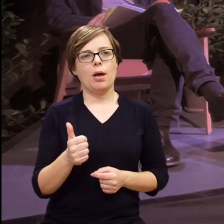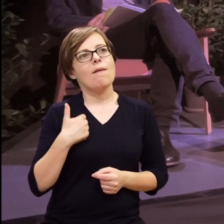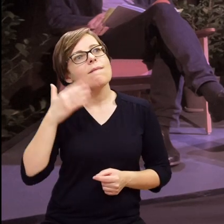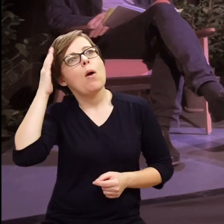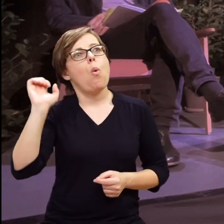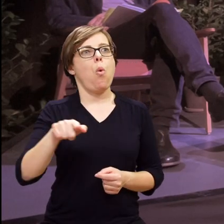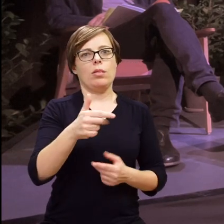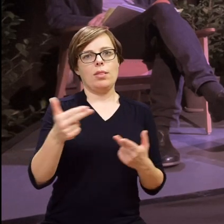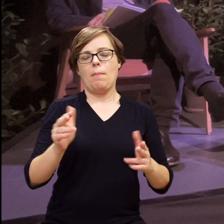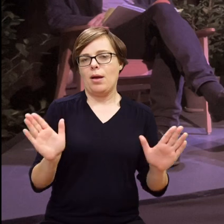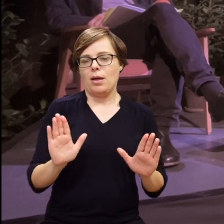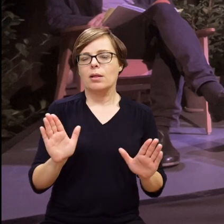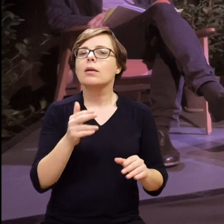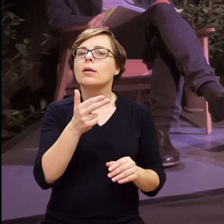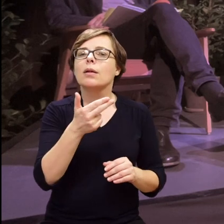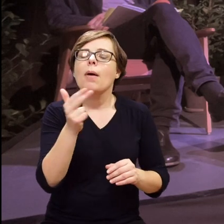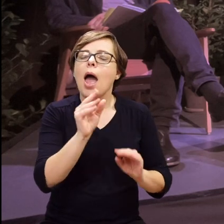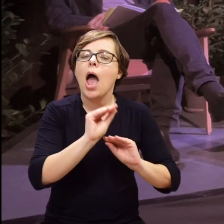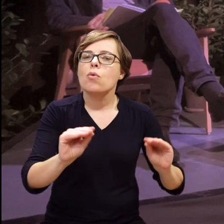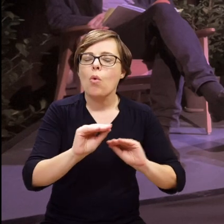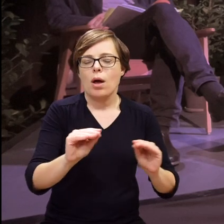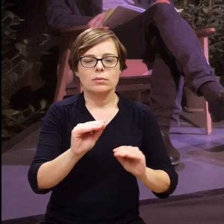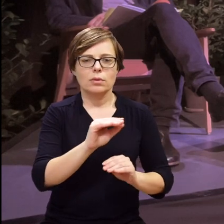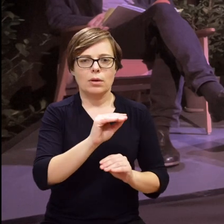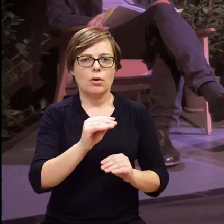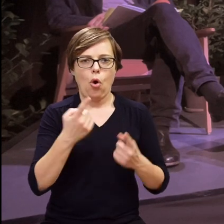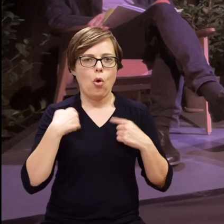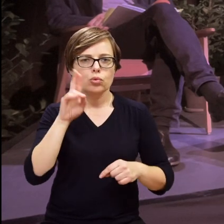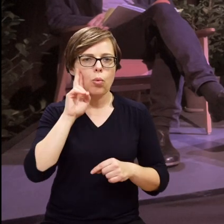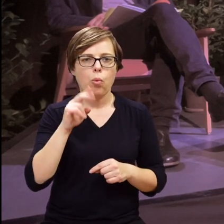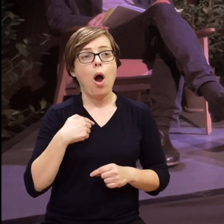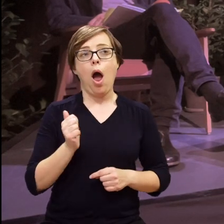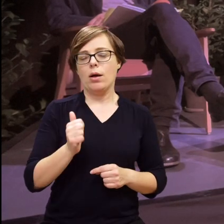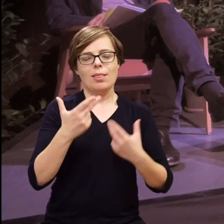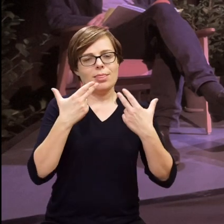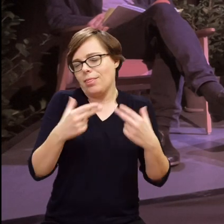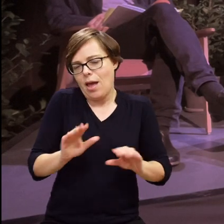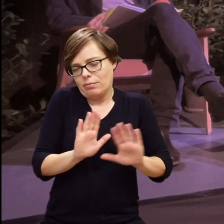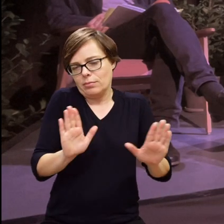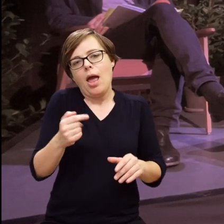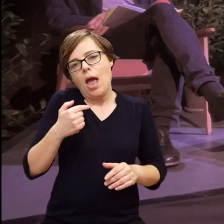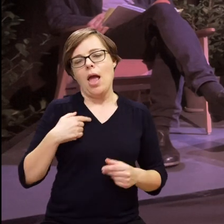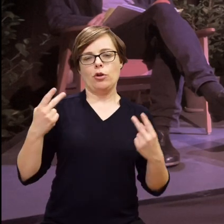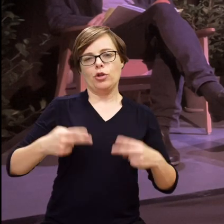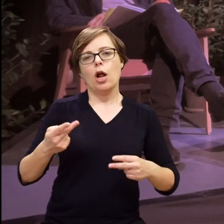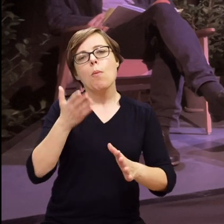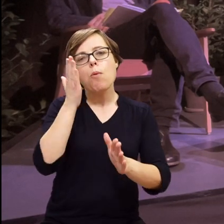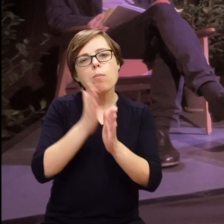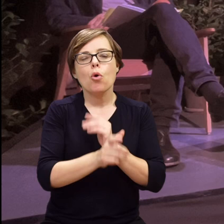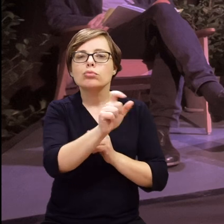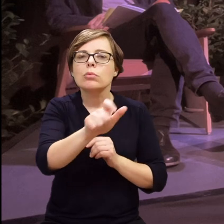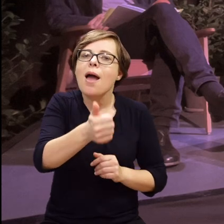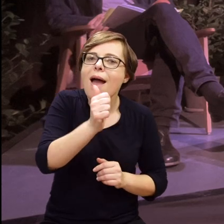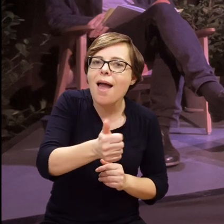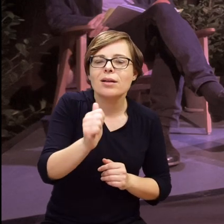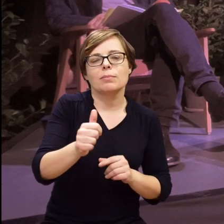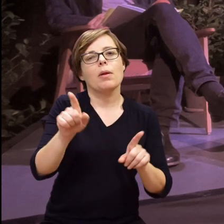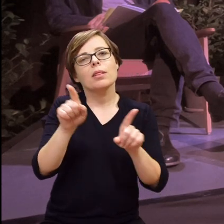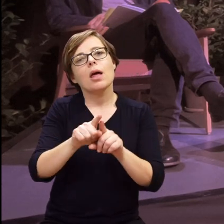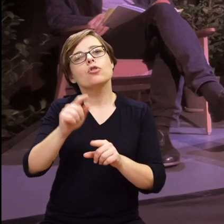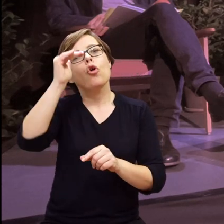tych tematów, jeśli chodzi o edukację osób głuchych, bo nią nie jestem. Jestem po prostu dziennikarką, która zbiera opinię